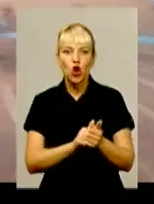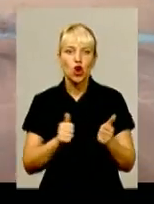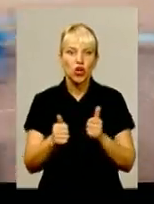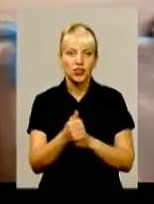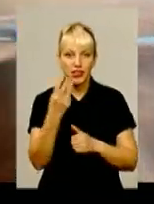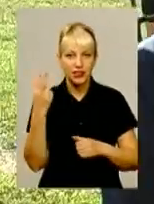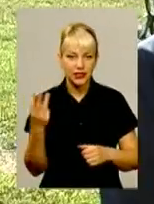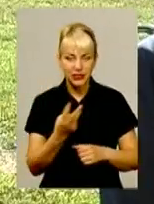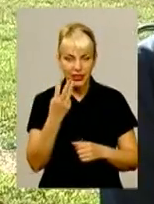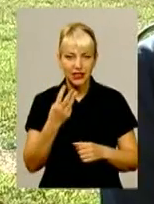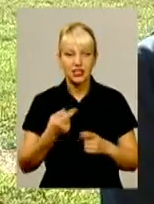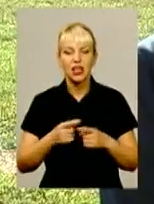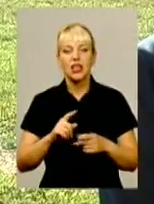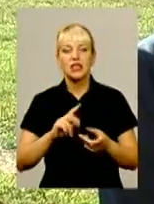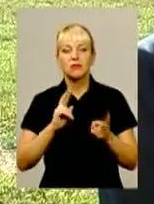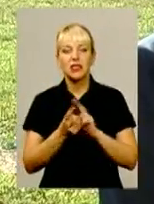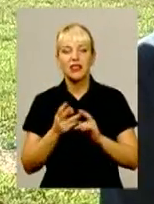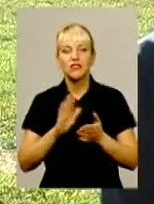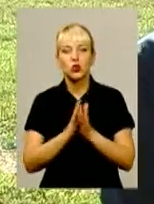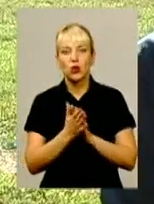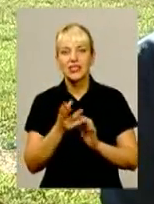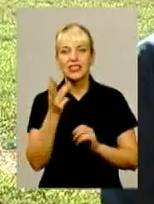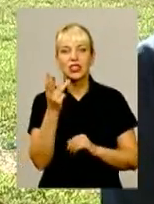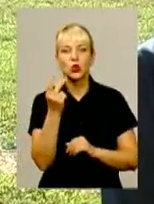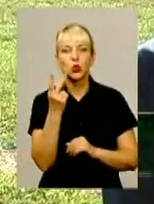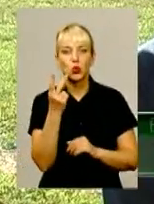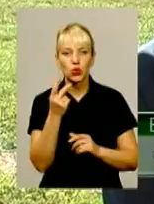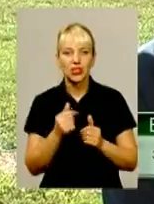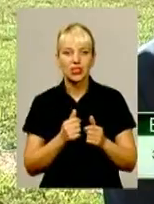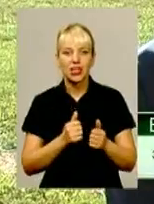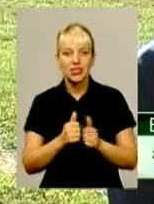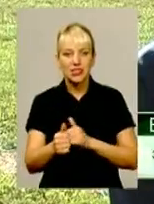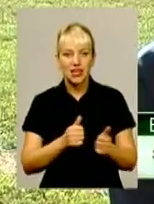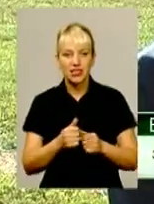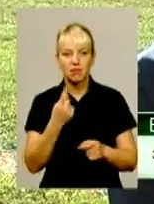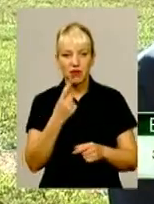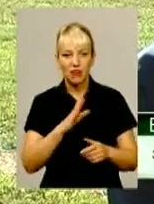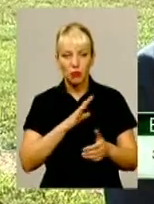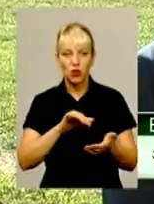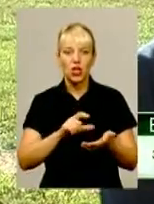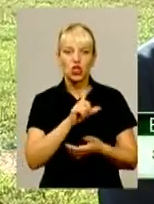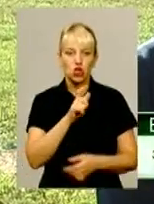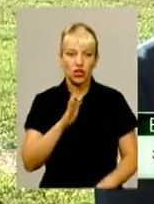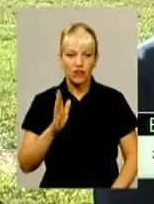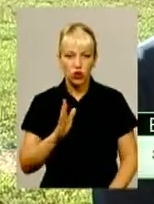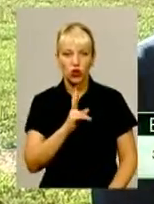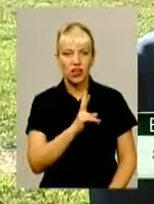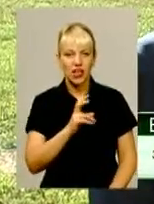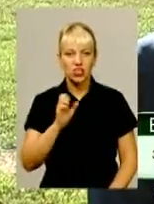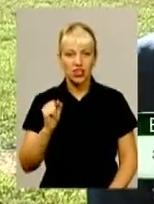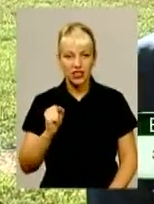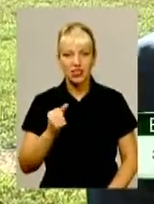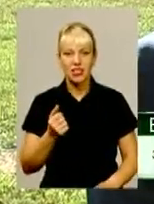змінив другий заїзд. У першому заїзді участвувала Кондрут Віолетта, Лазурка Вікторія, Біляк Даріна і Калашник Анастасія.